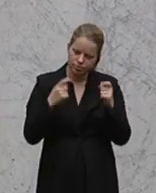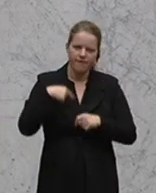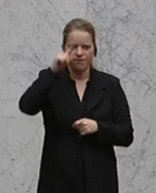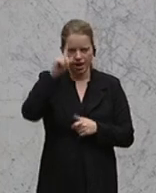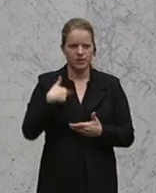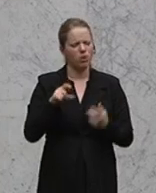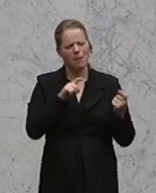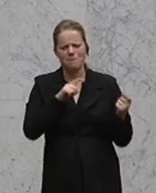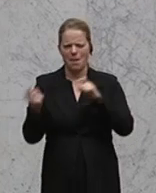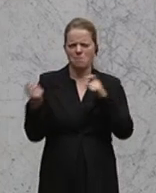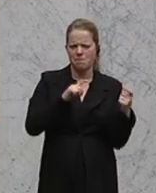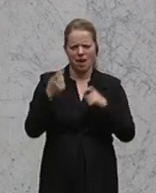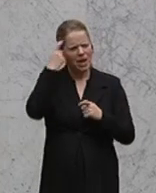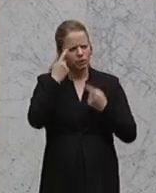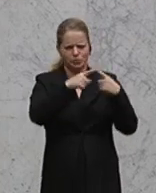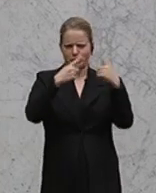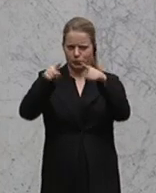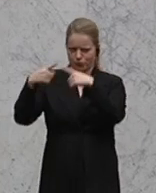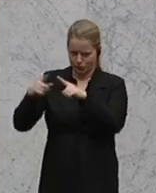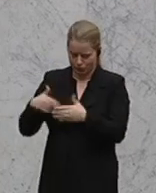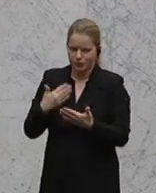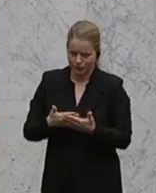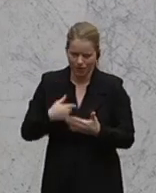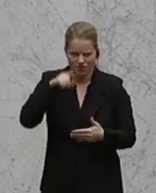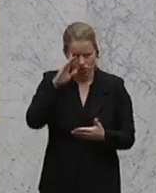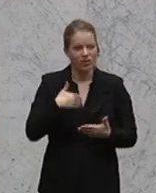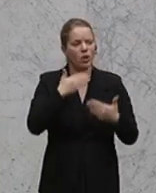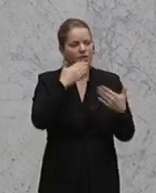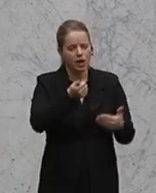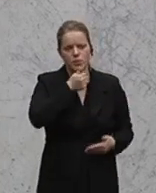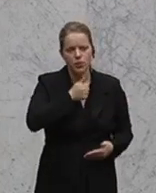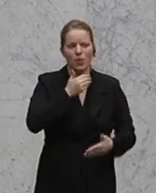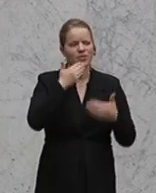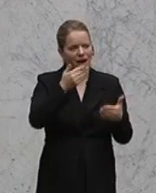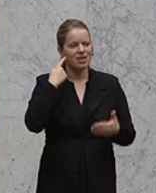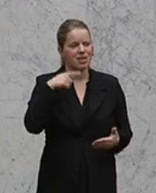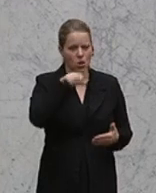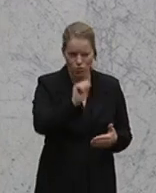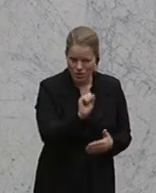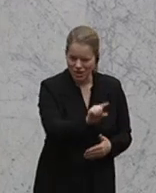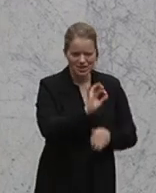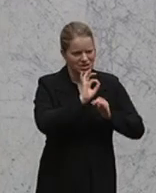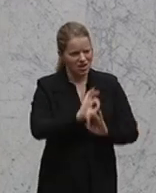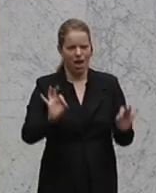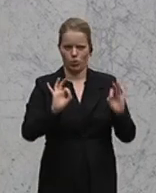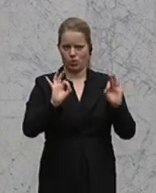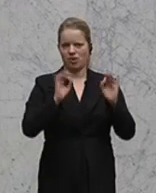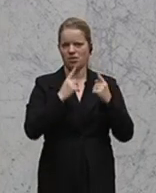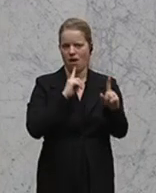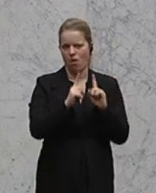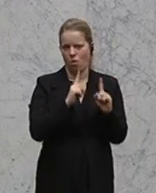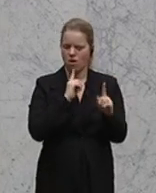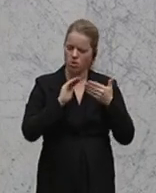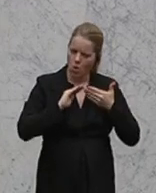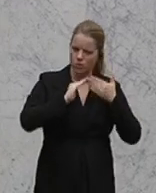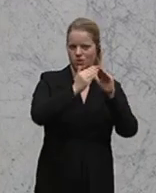Diskussion sehr kontroversiell gelaufen ist. Ich bedanke mich bei den Grünen und ich bedanke mich bei den Neos für den wirklich sehr konstruktiven Dialog und